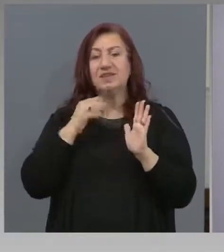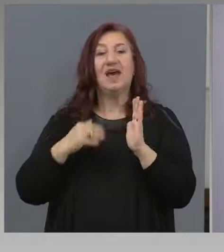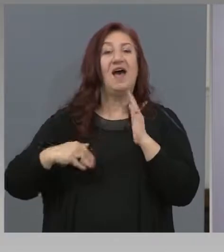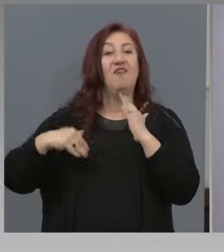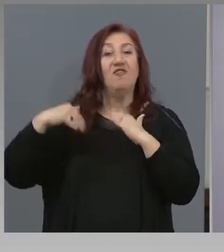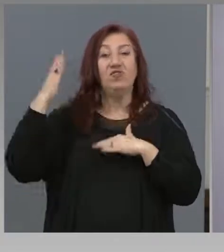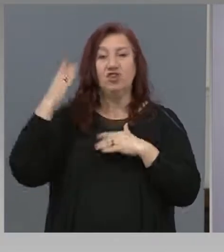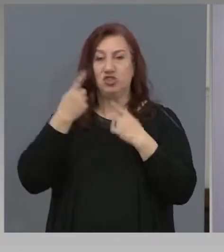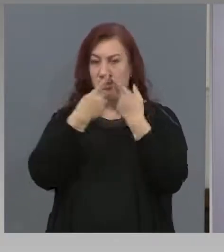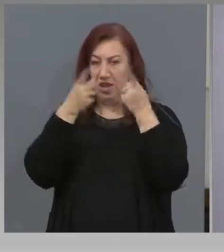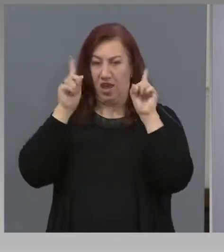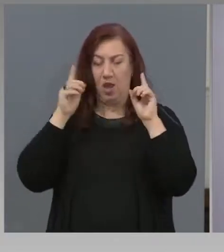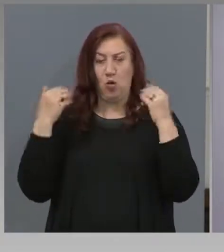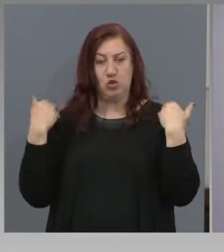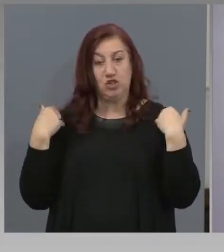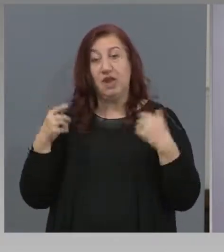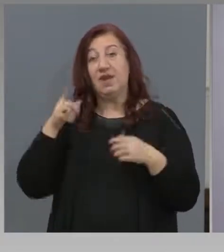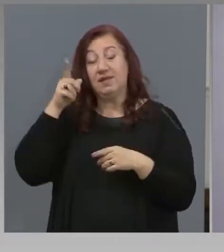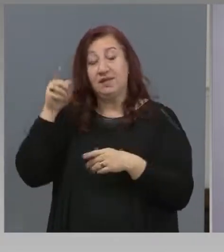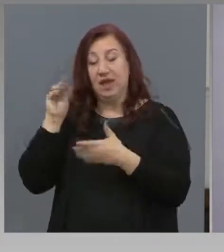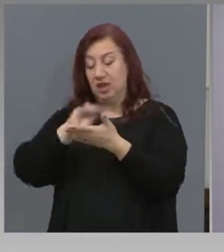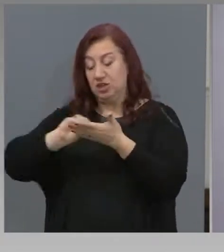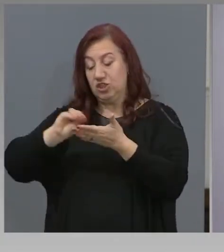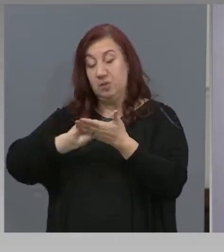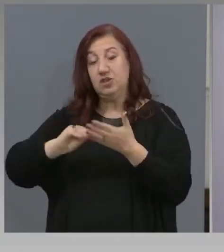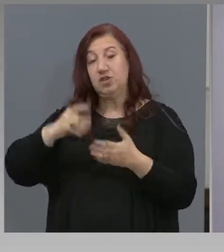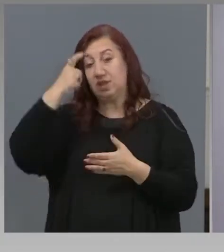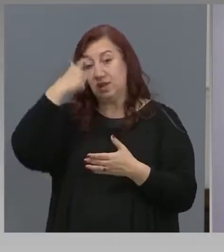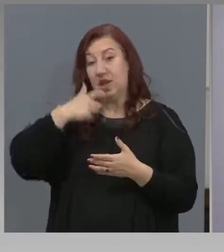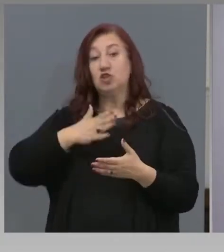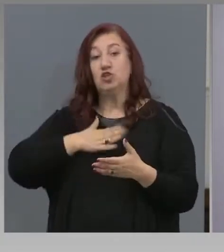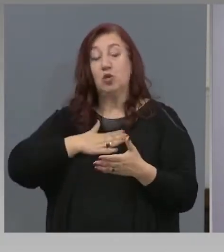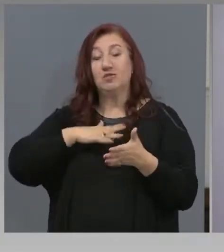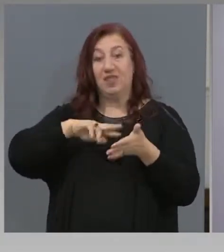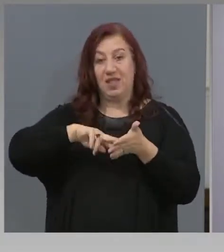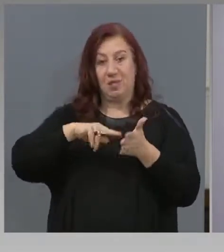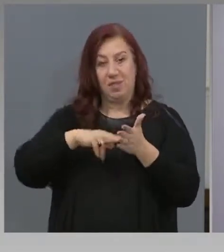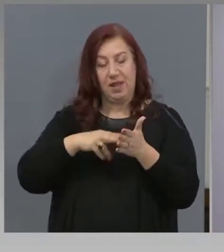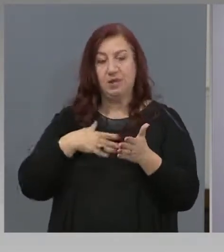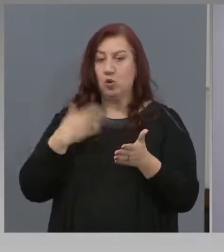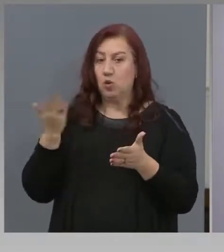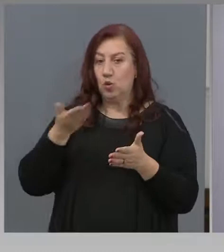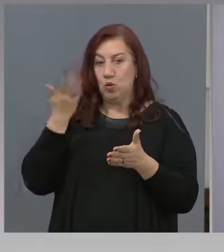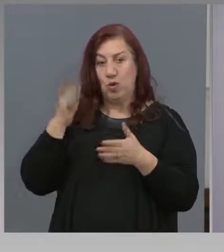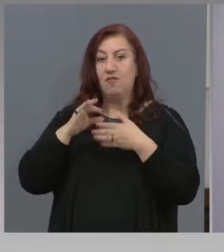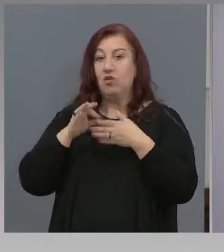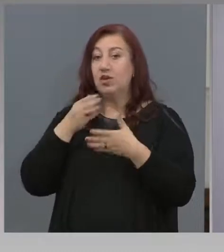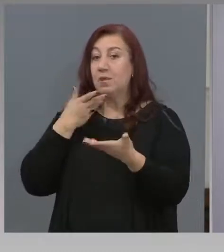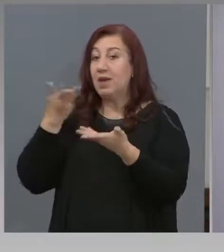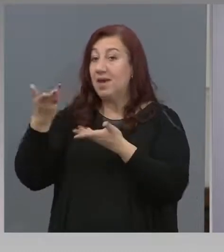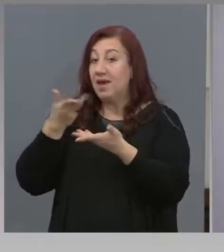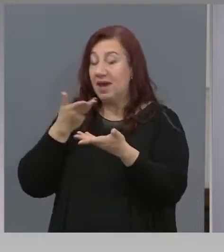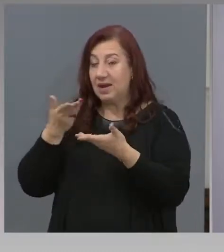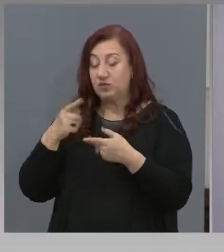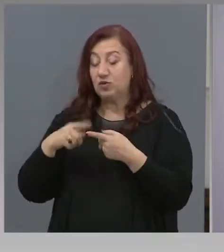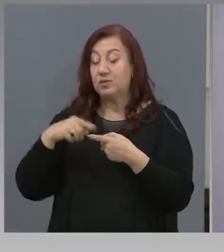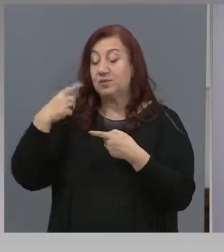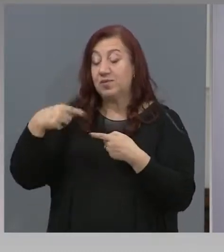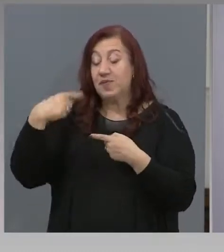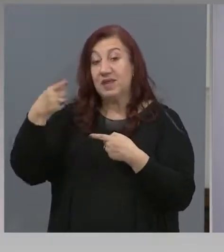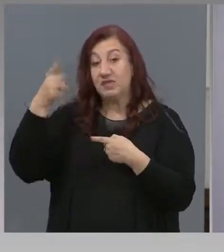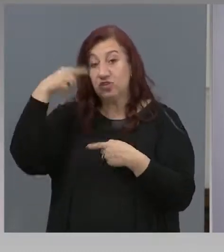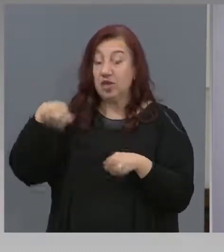разработят собствен план. Имахме разговори с тях. Следващите дни също ще имаме разговор.